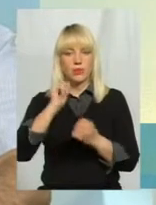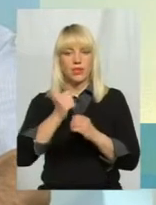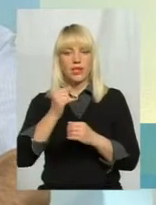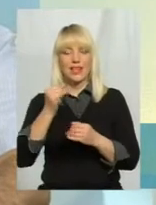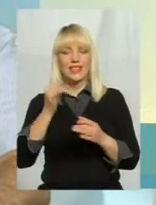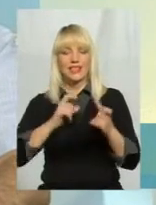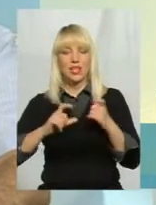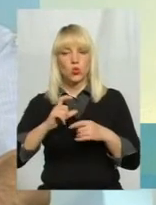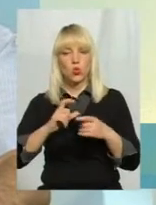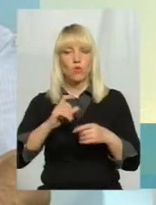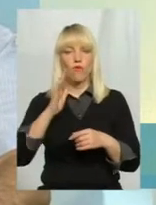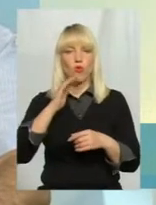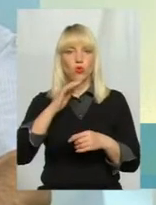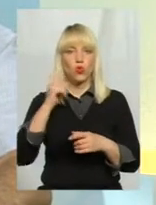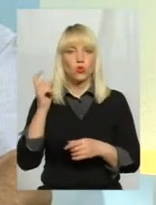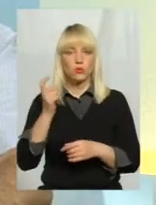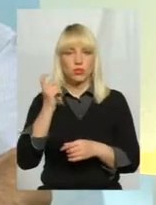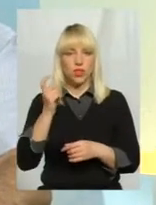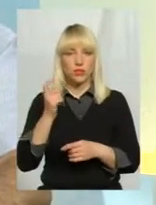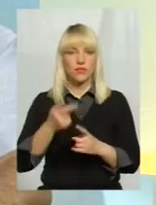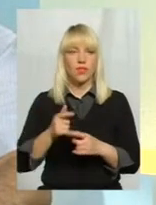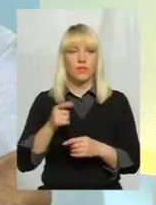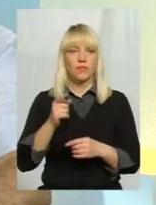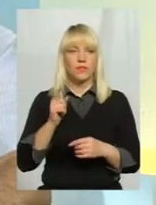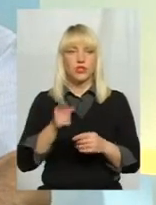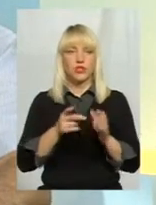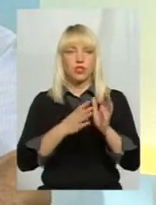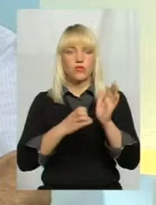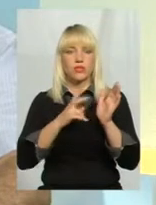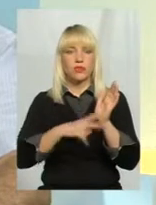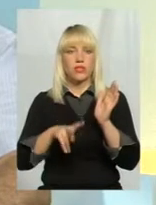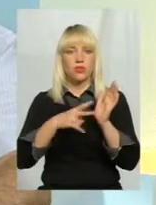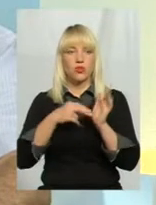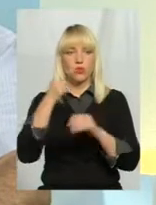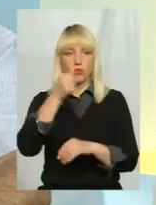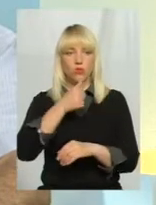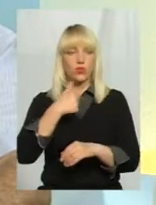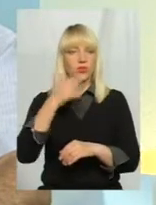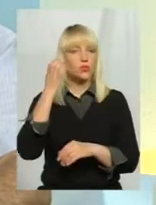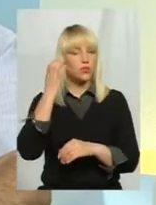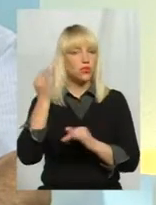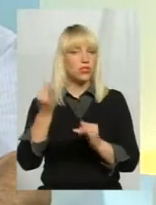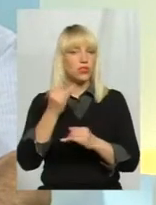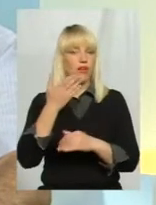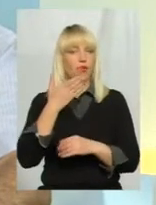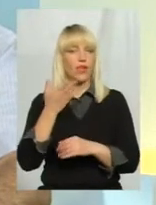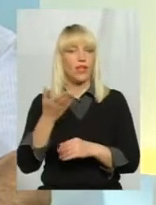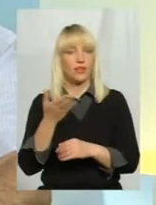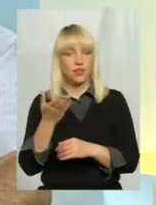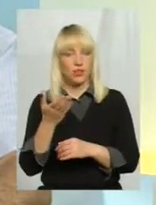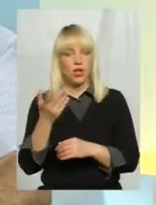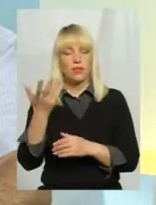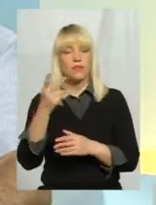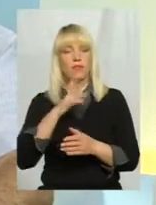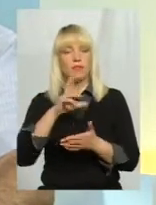водного господарства, ще в 1977 році, я слухав цікаву лекцію, там нам наводили